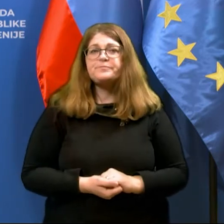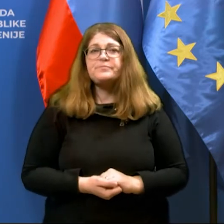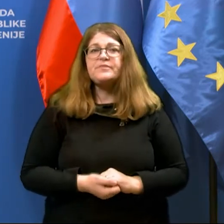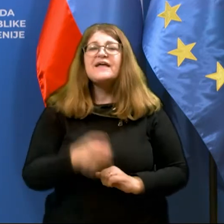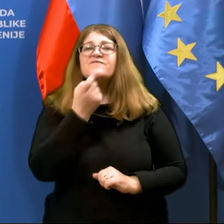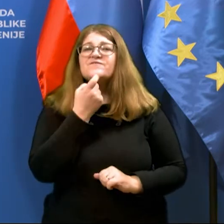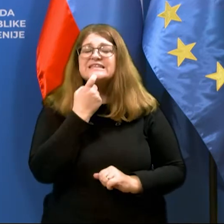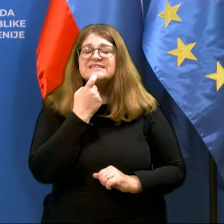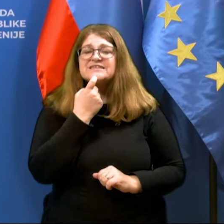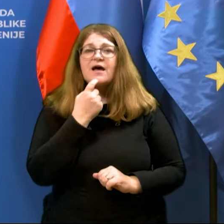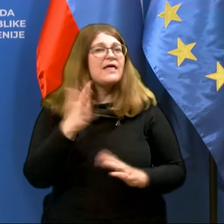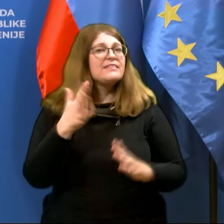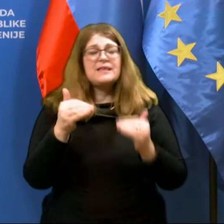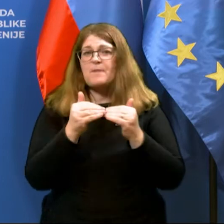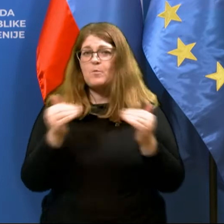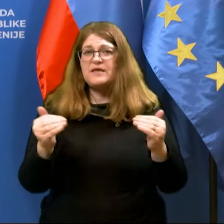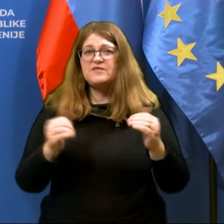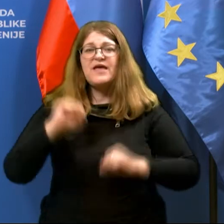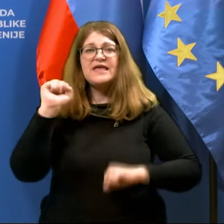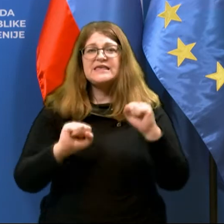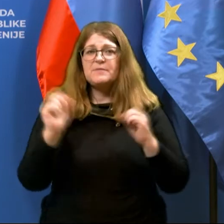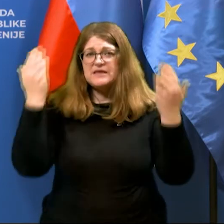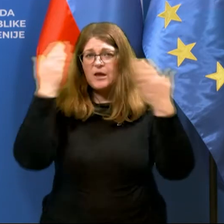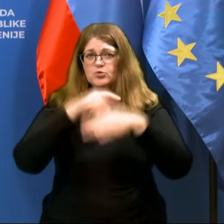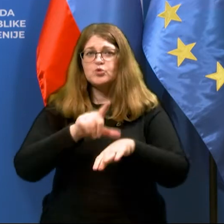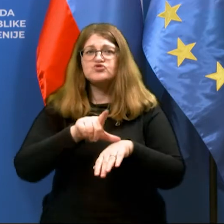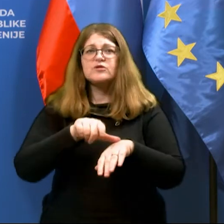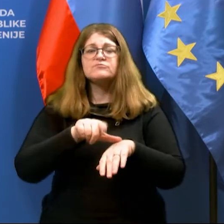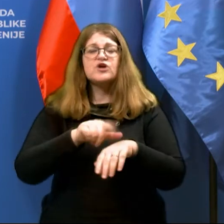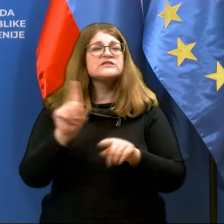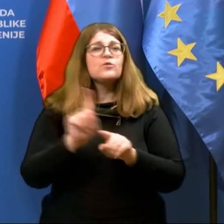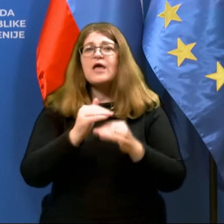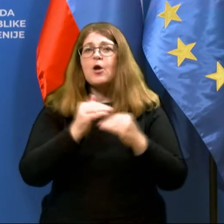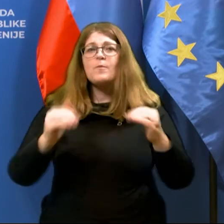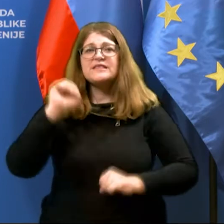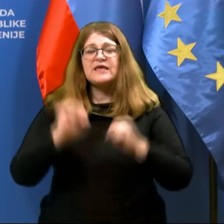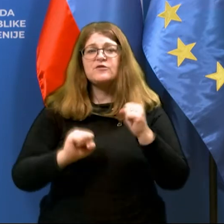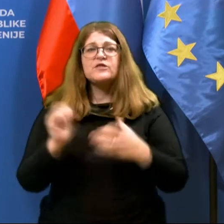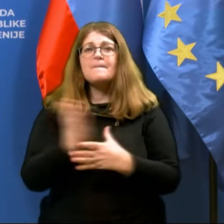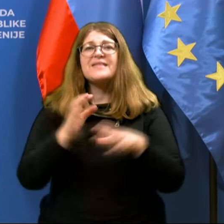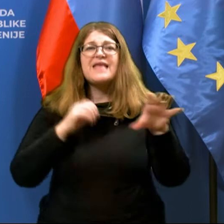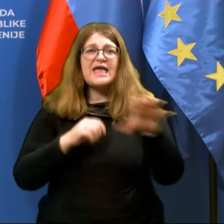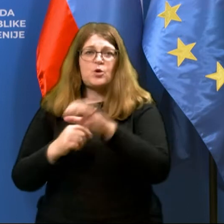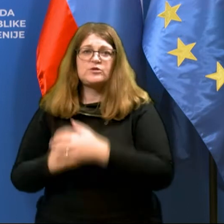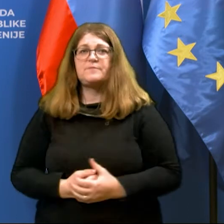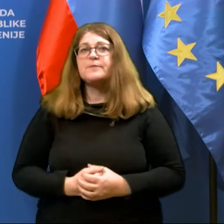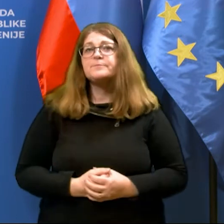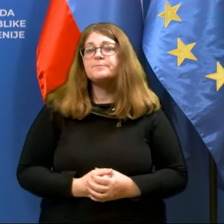Finska ravno tako nima omejitve gibanja v nočnem času in ravno tako ne omejitve gibanja med enotami.